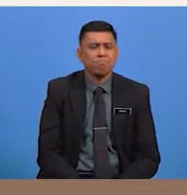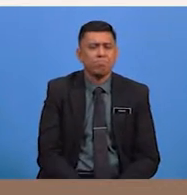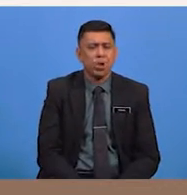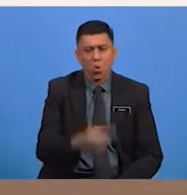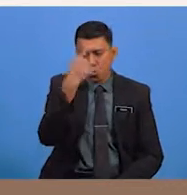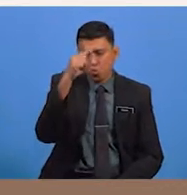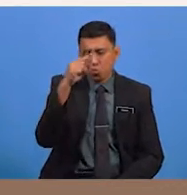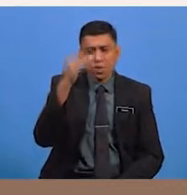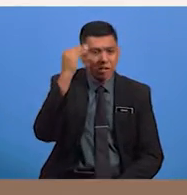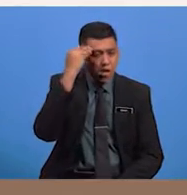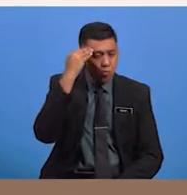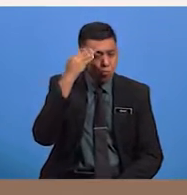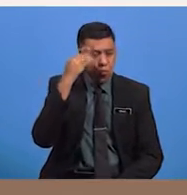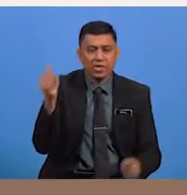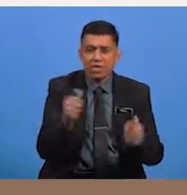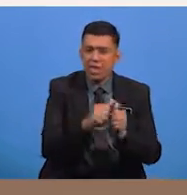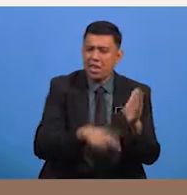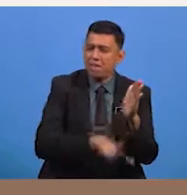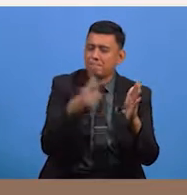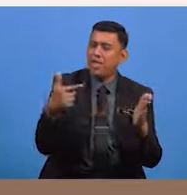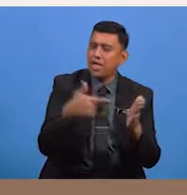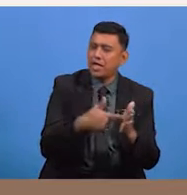lebih lanjut tentang pantun